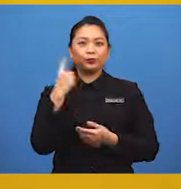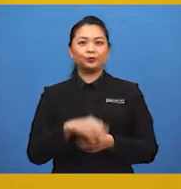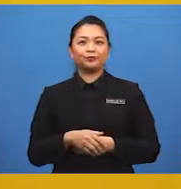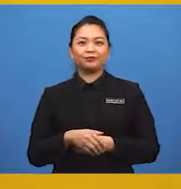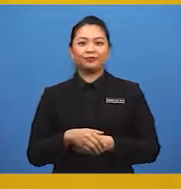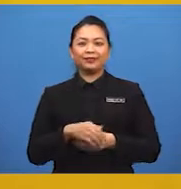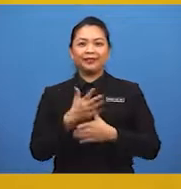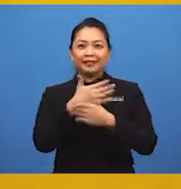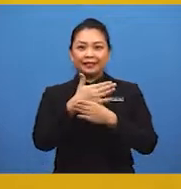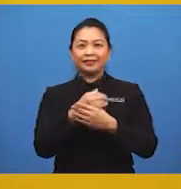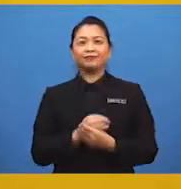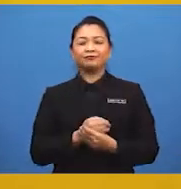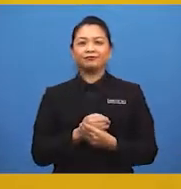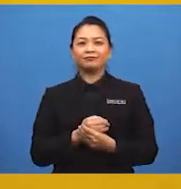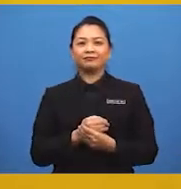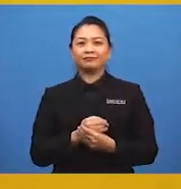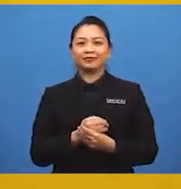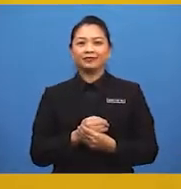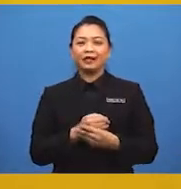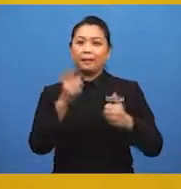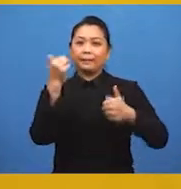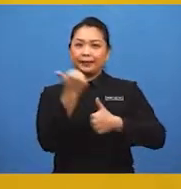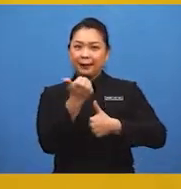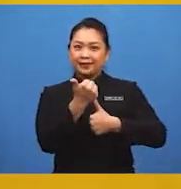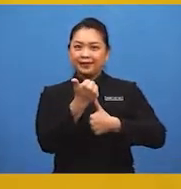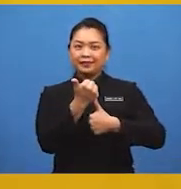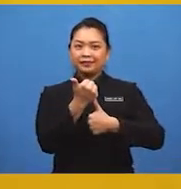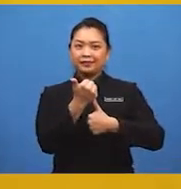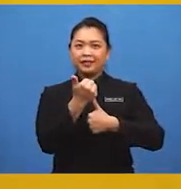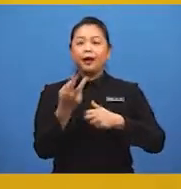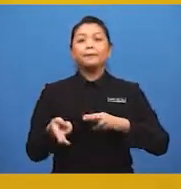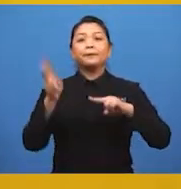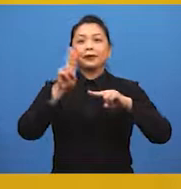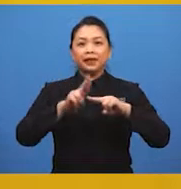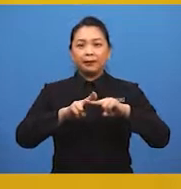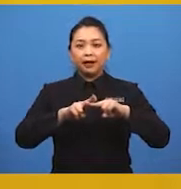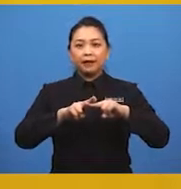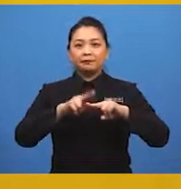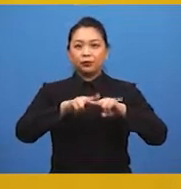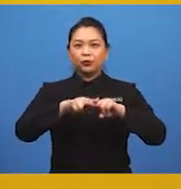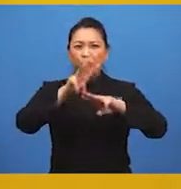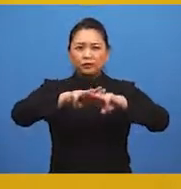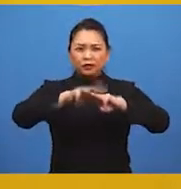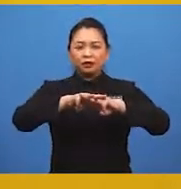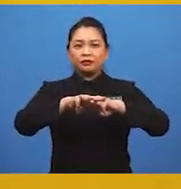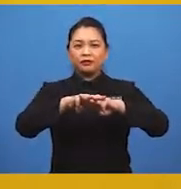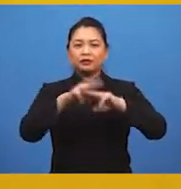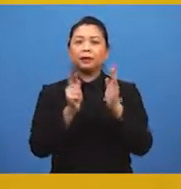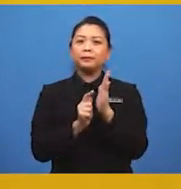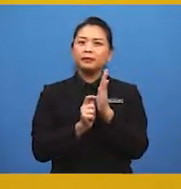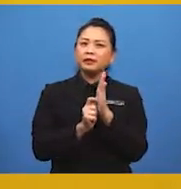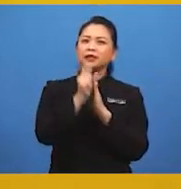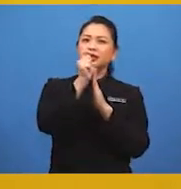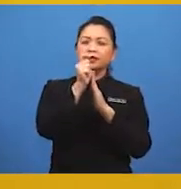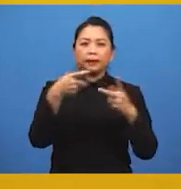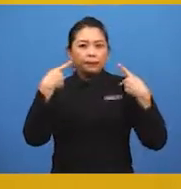kesan positif sosioekonomi ialah yang pertama, pertambahan penduduk pesat dan meningkatkan